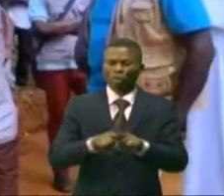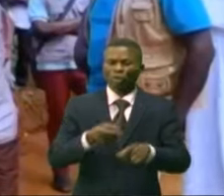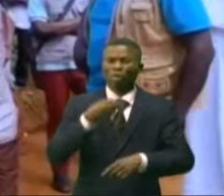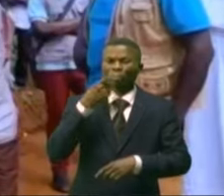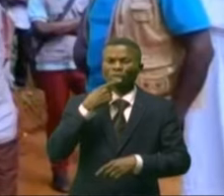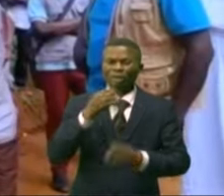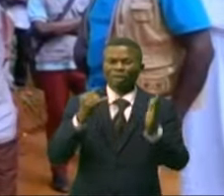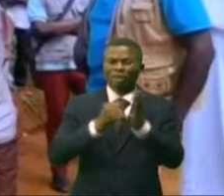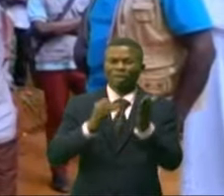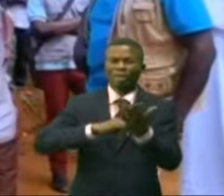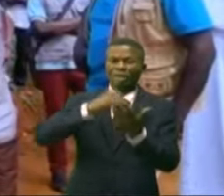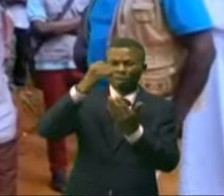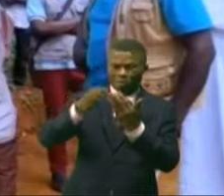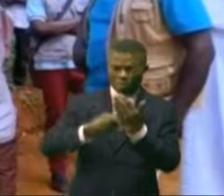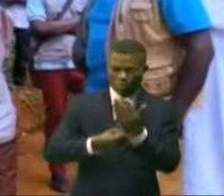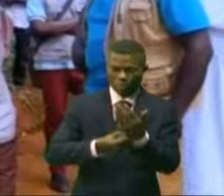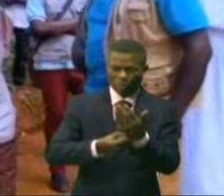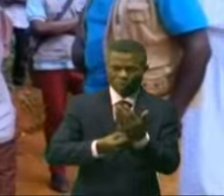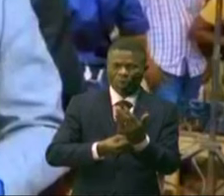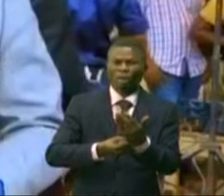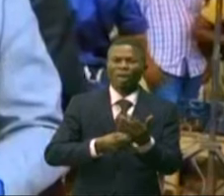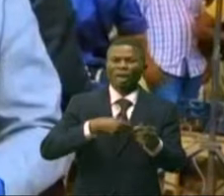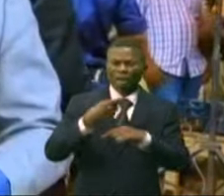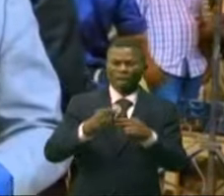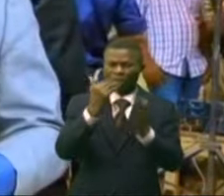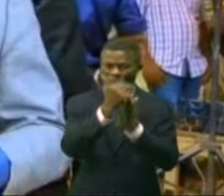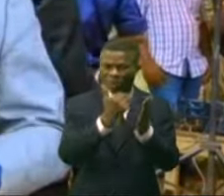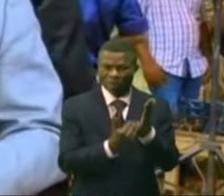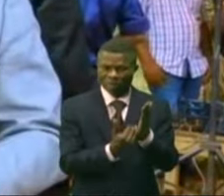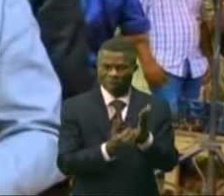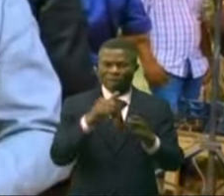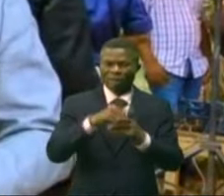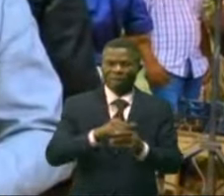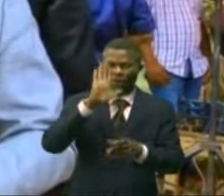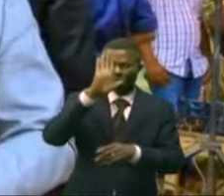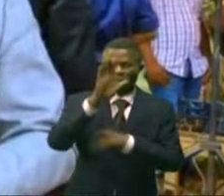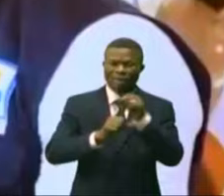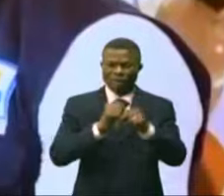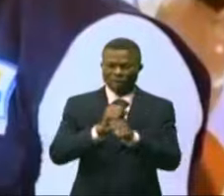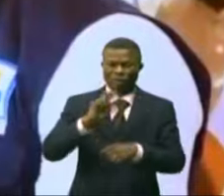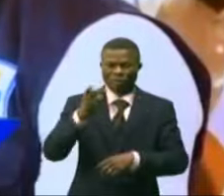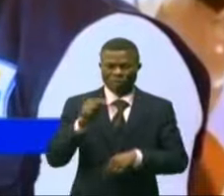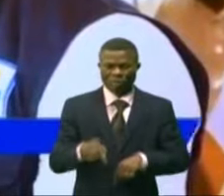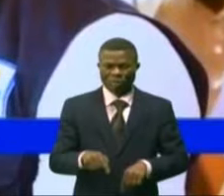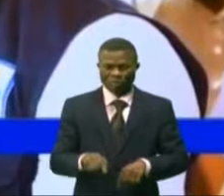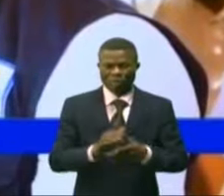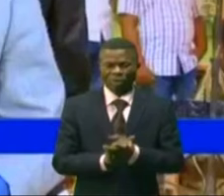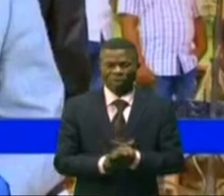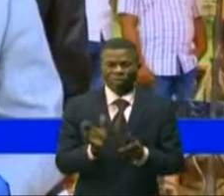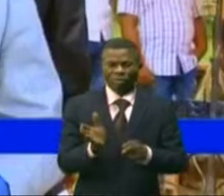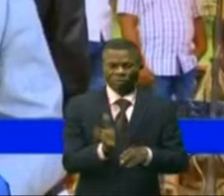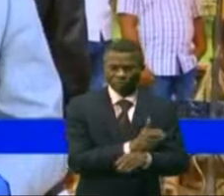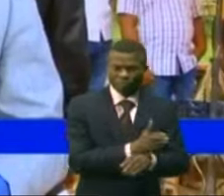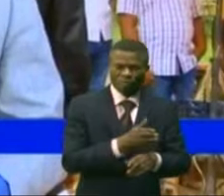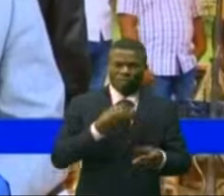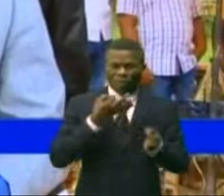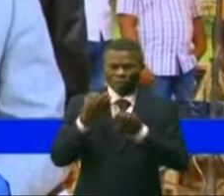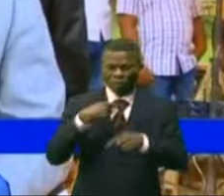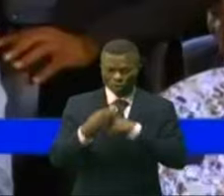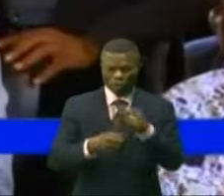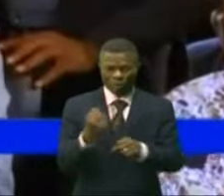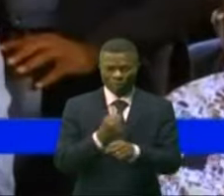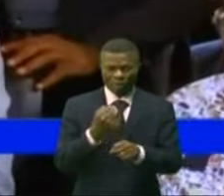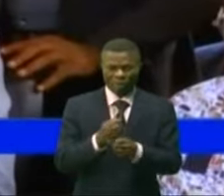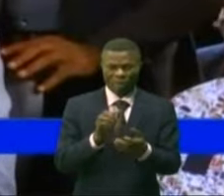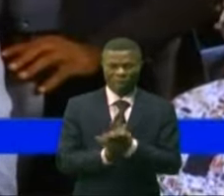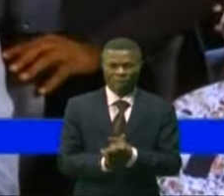les six axes prioritaires qui circonscrivent le programme de son second éternel. Après avoir lancé officiellement les travaux, il